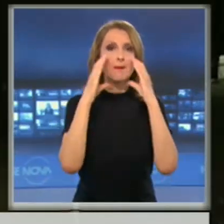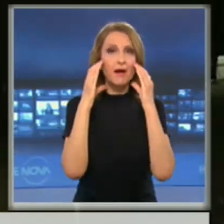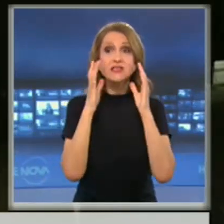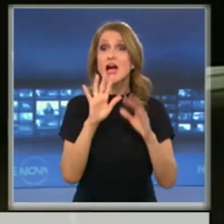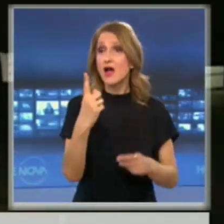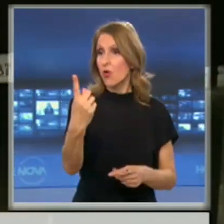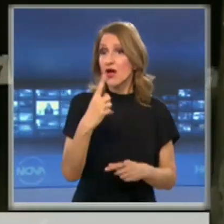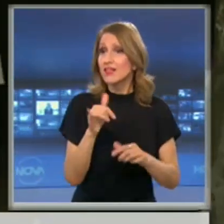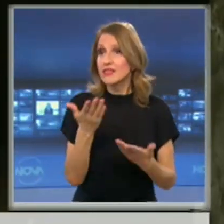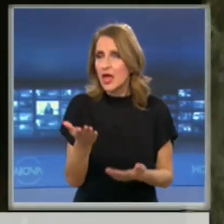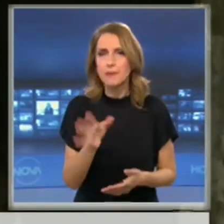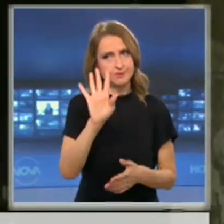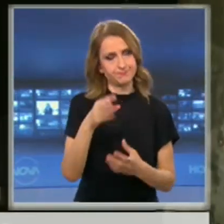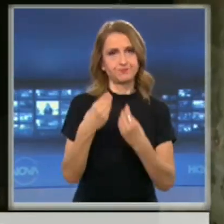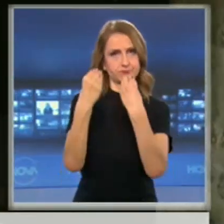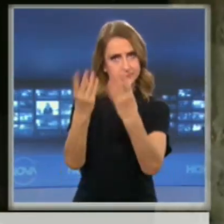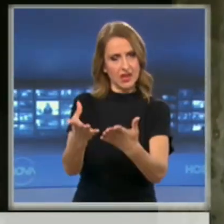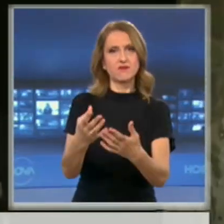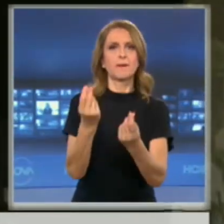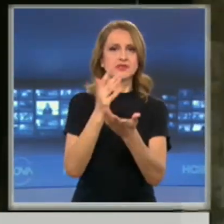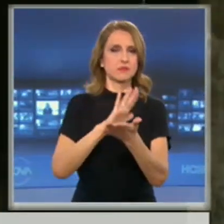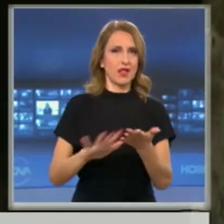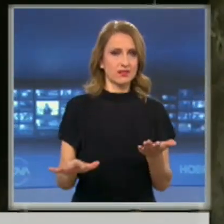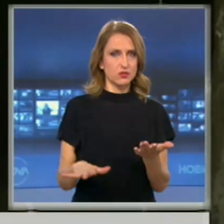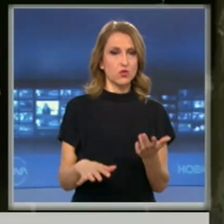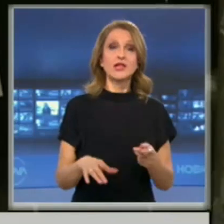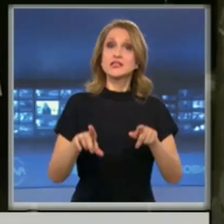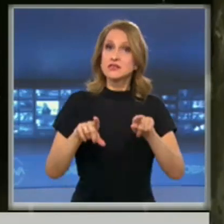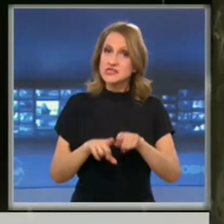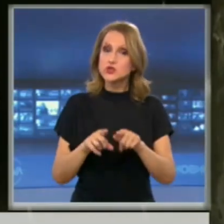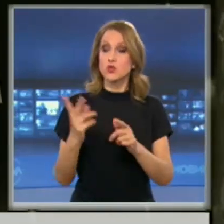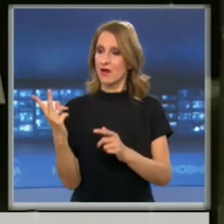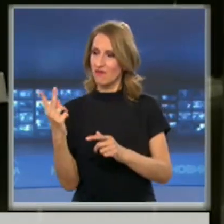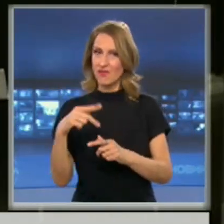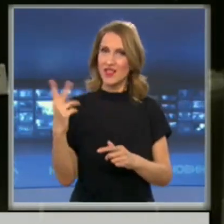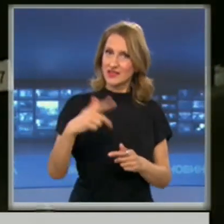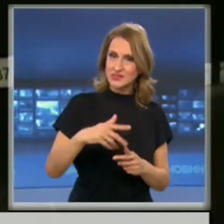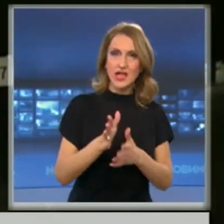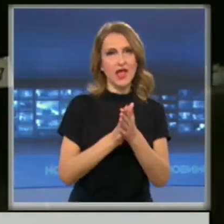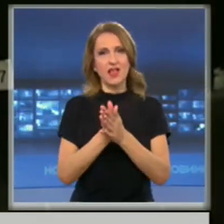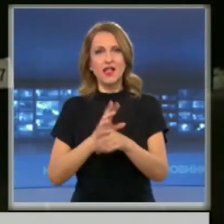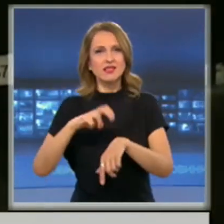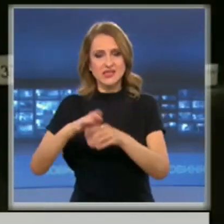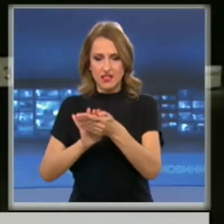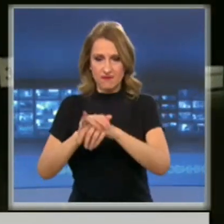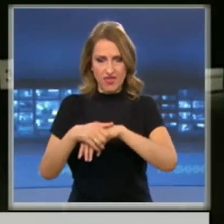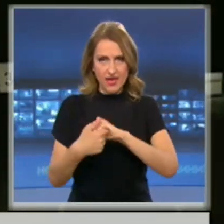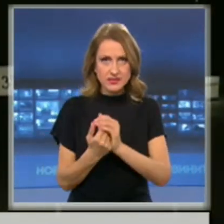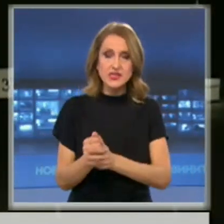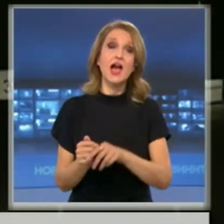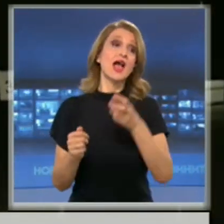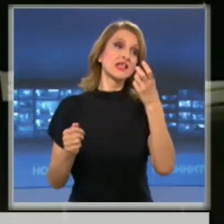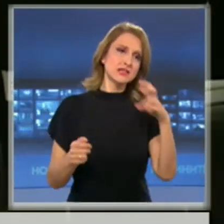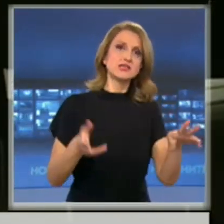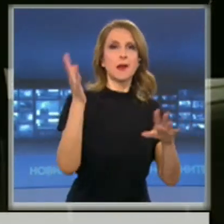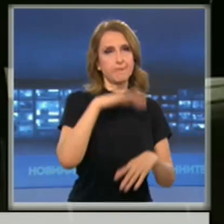бъдат предоставени безплатно тук. Дезинфекциране ще има и на влизане, и на излизане на самите гости. Те трябва